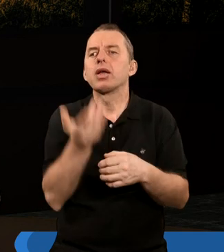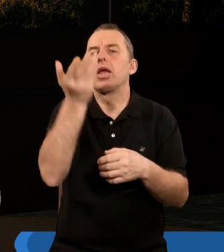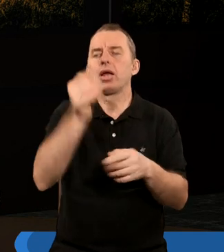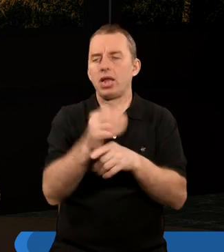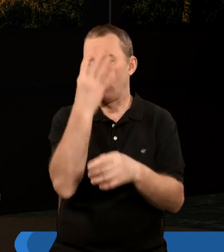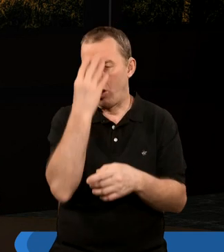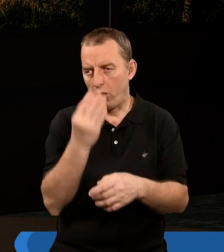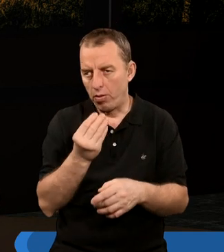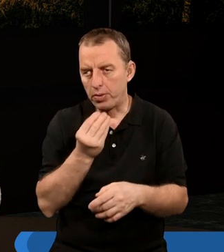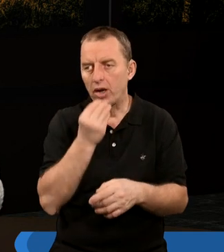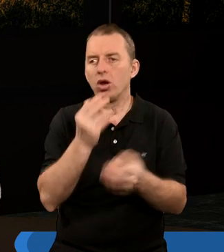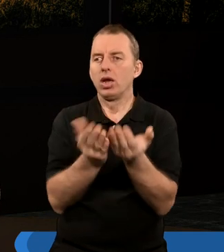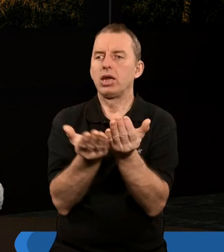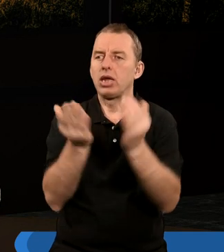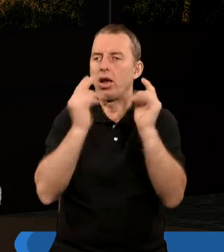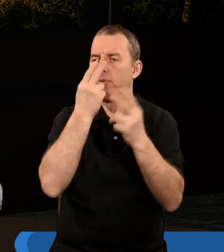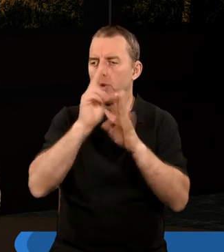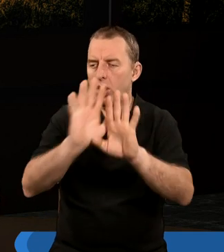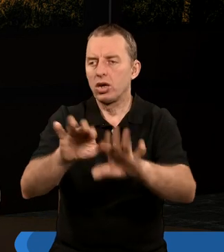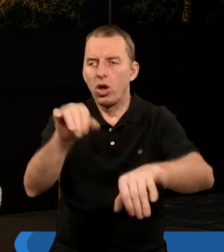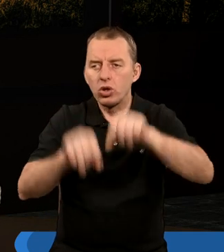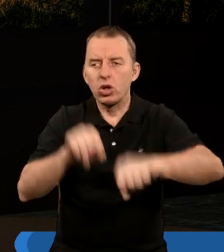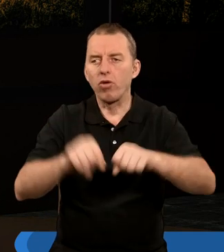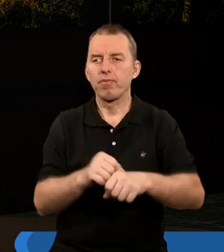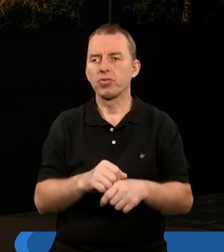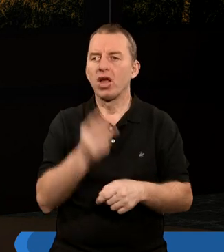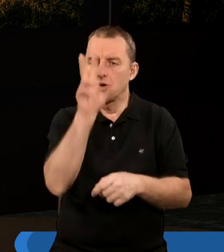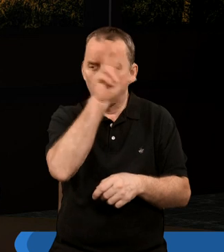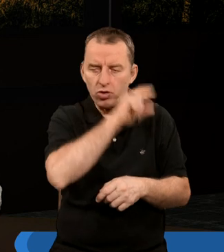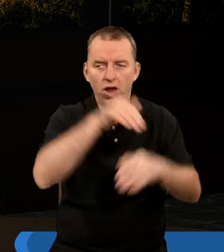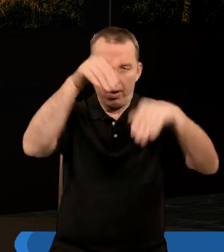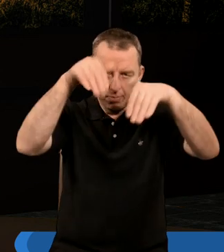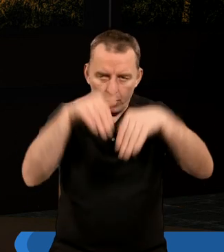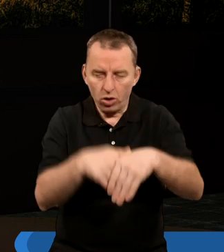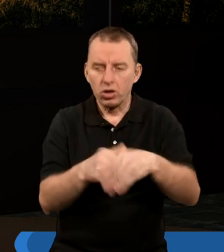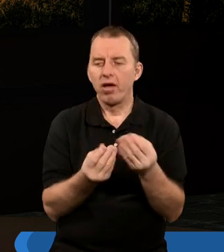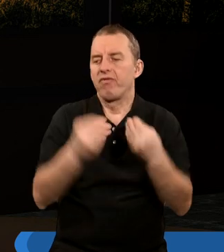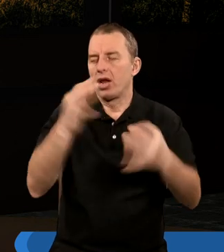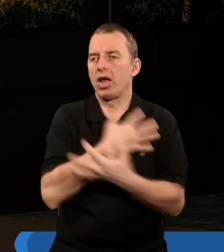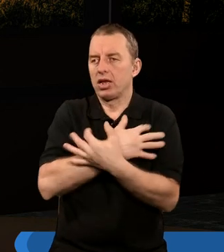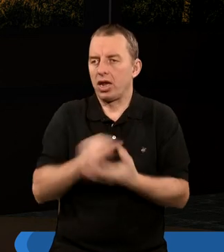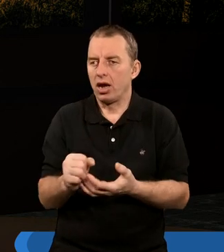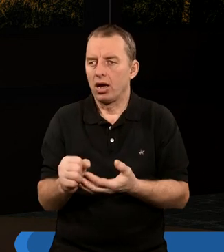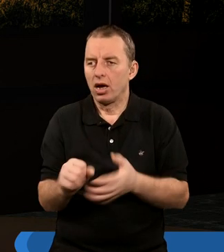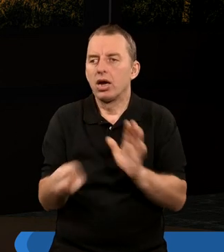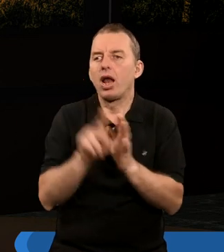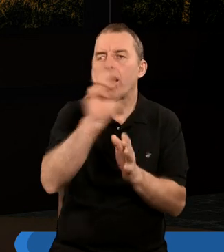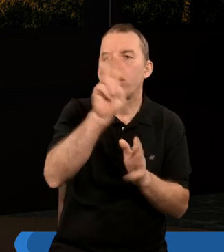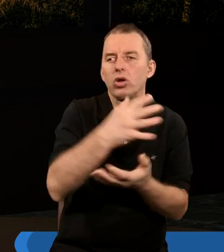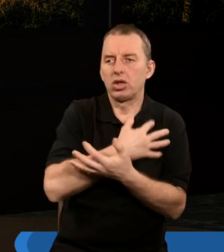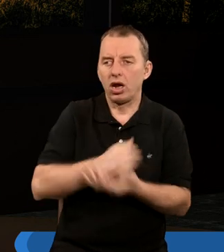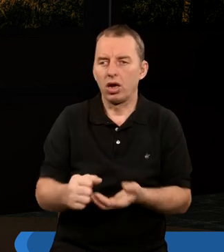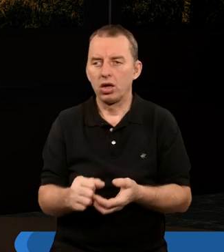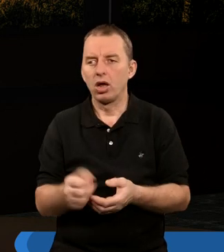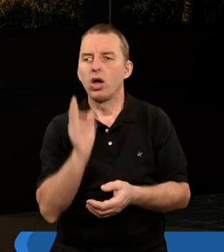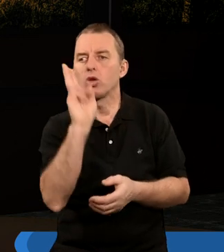takich obrazów, takich scen, które pokazują ten sąd, kiedy rzeczywiście może być gdzieś w sercu strach, ale dla kogo to będzie strach?